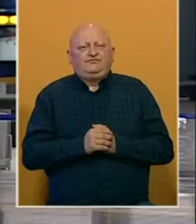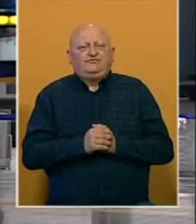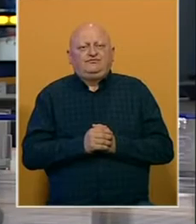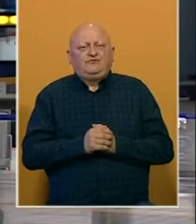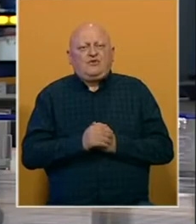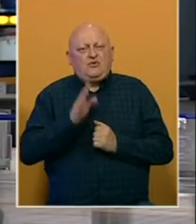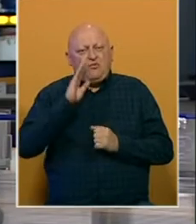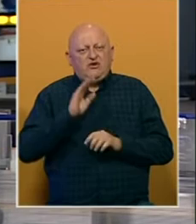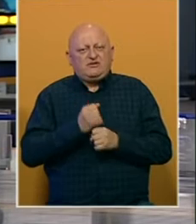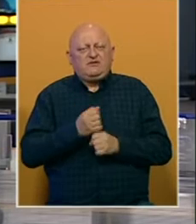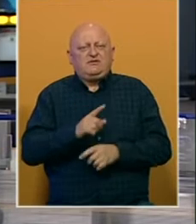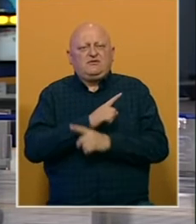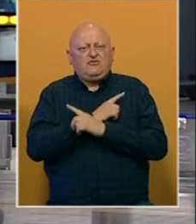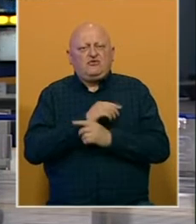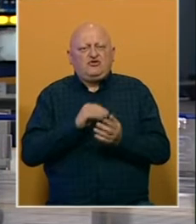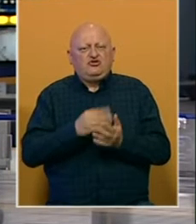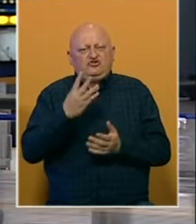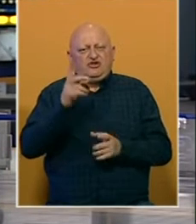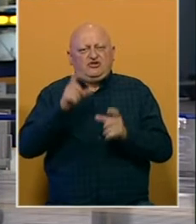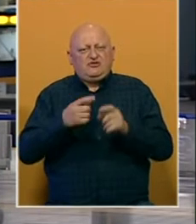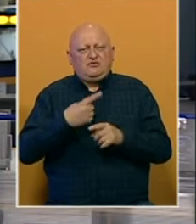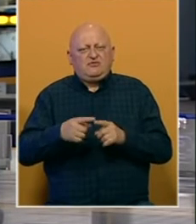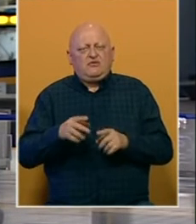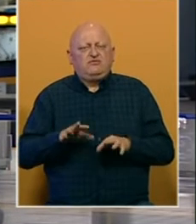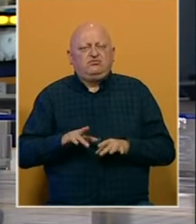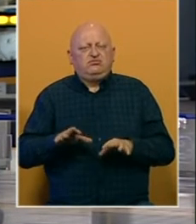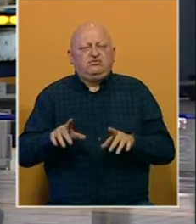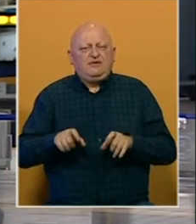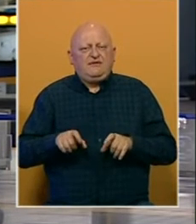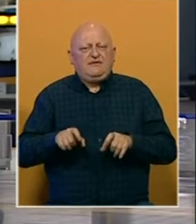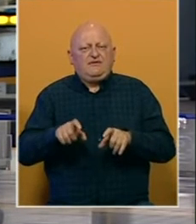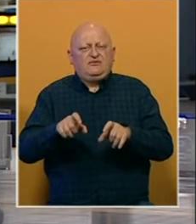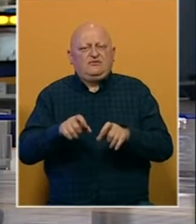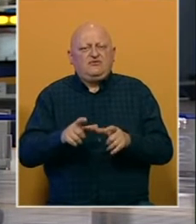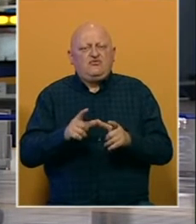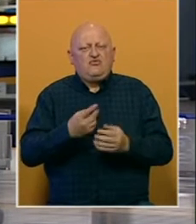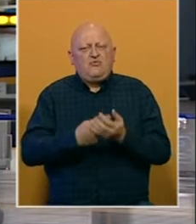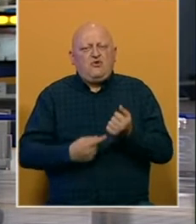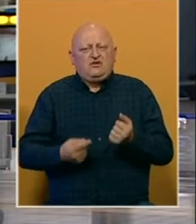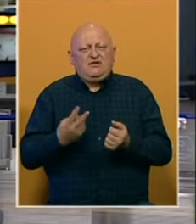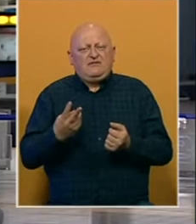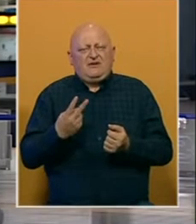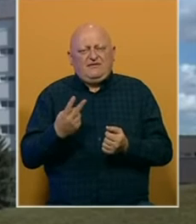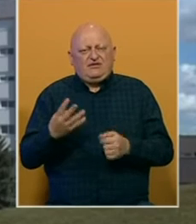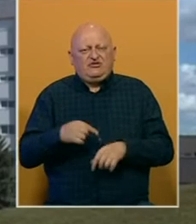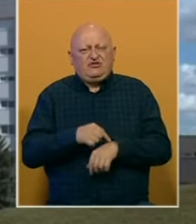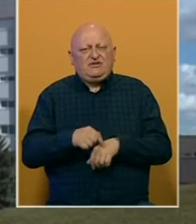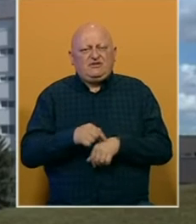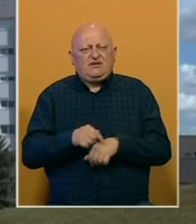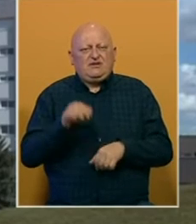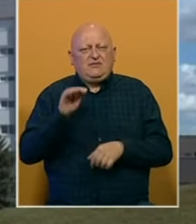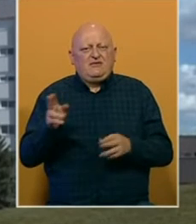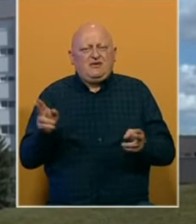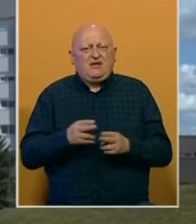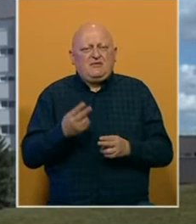U Bosni i Hercegovini su preminule još četiri osobe uslijed posljedica izazvanih koronavirusom. U posljednja 24